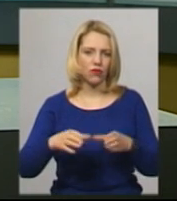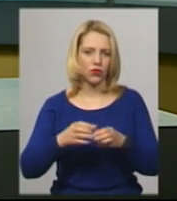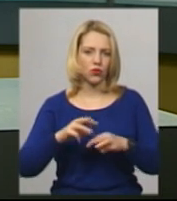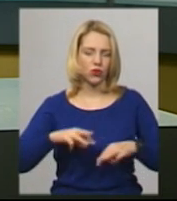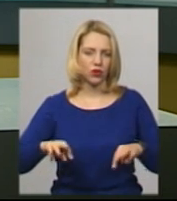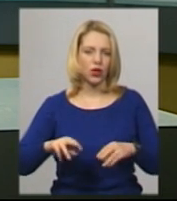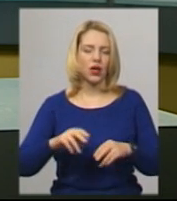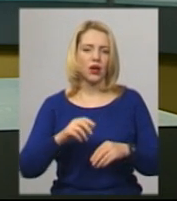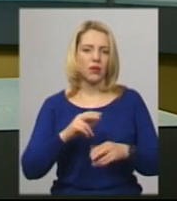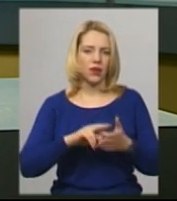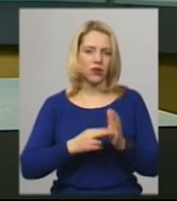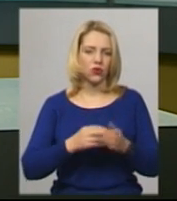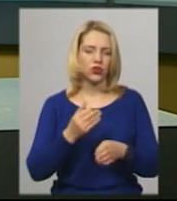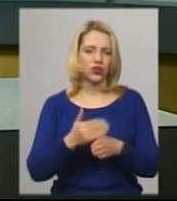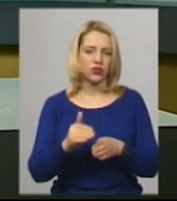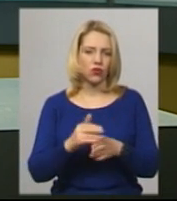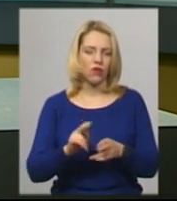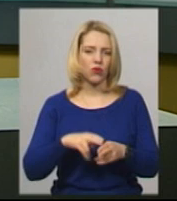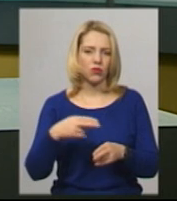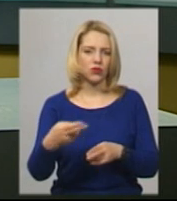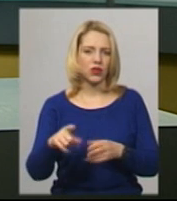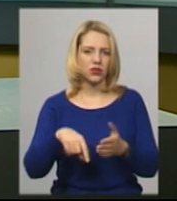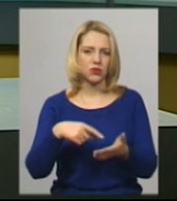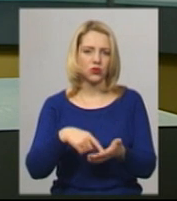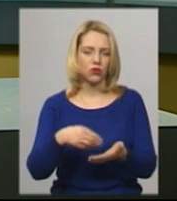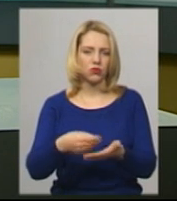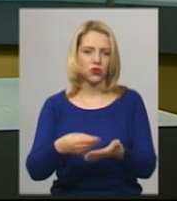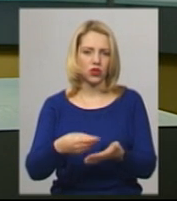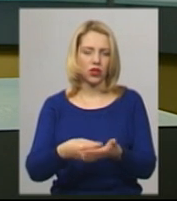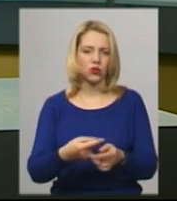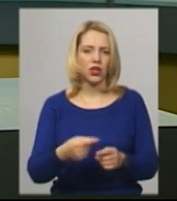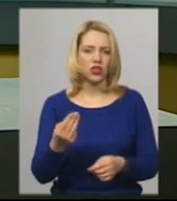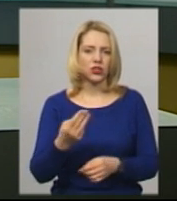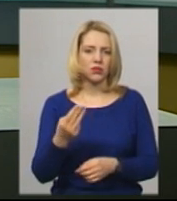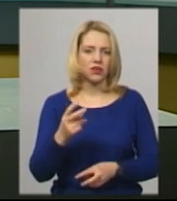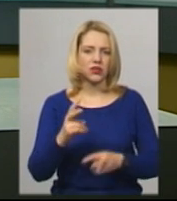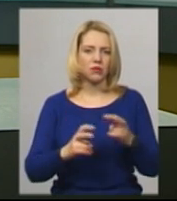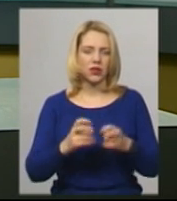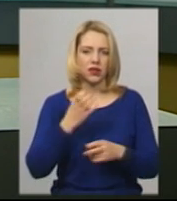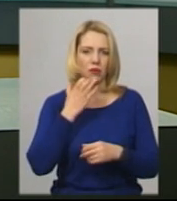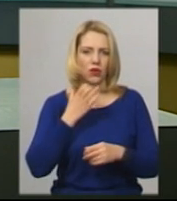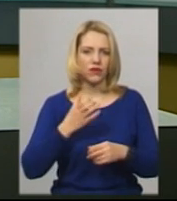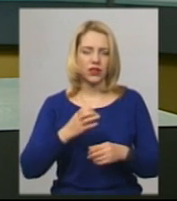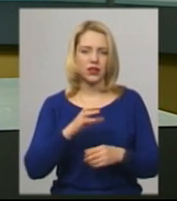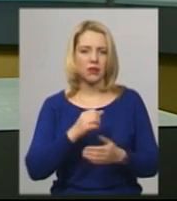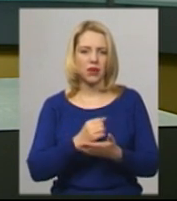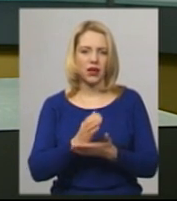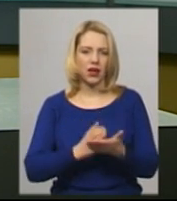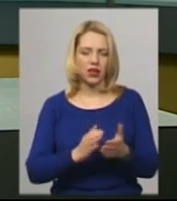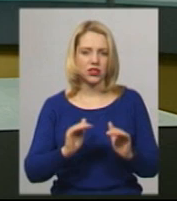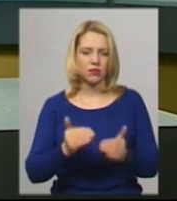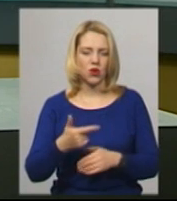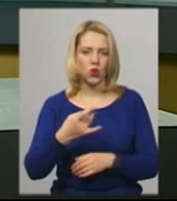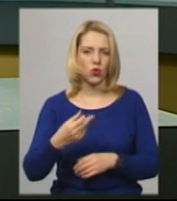частково компенсувати з міського бюджету, додає посадовиця. Шепетівське підприємство теплових мереж зменшило у грудні